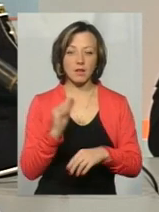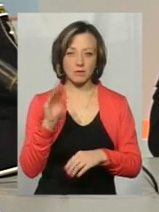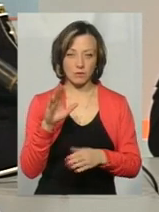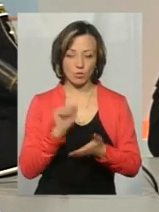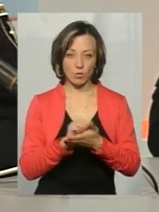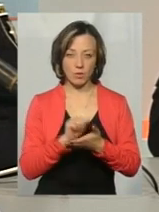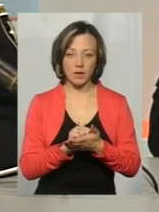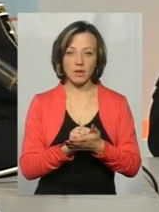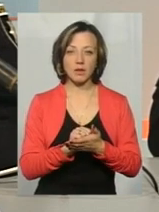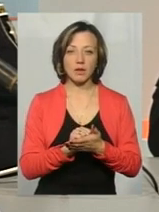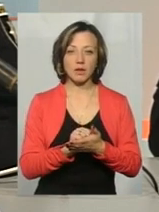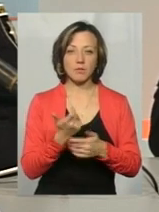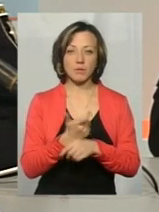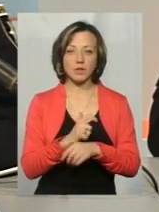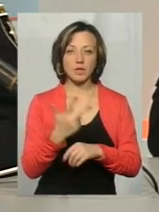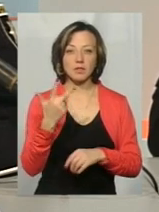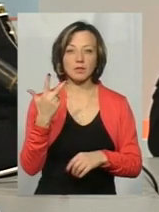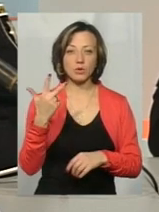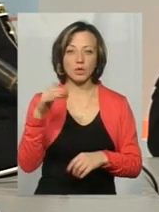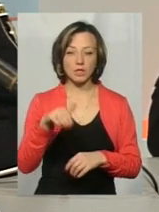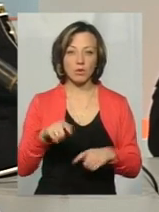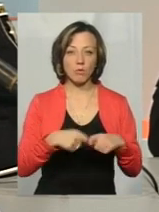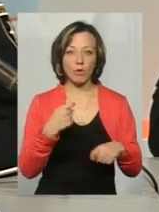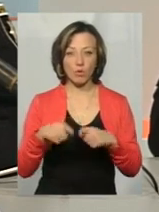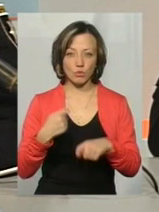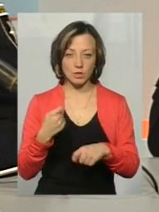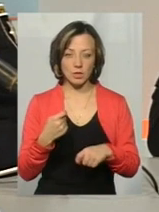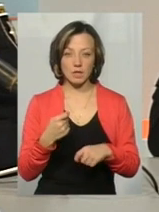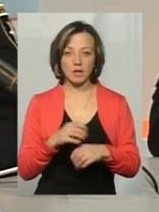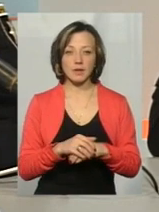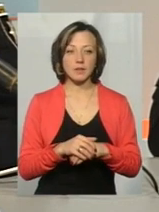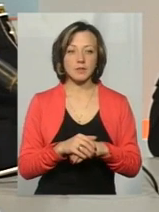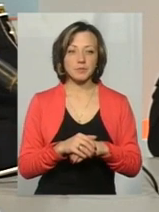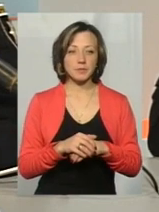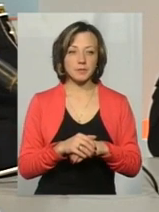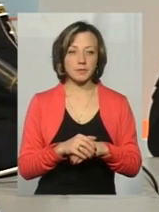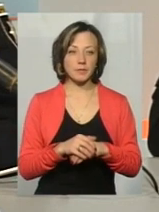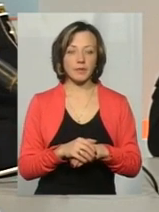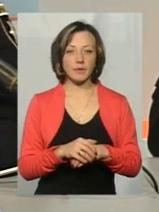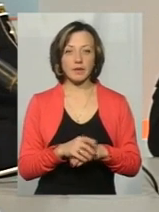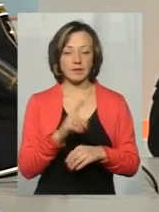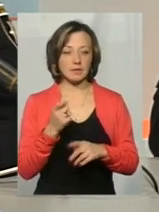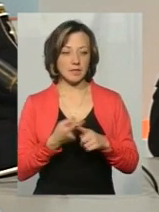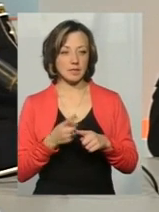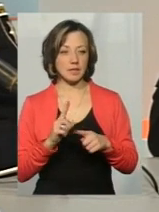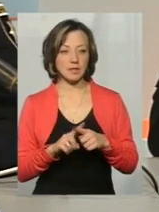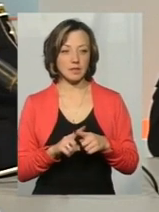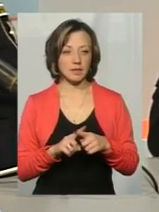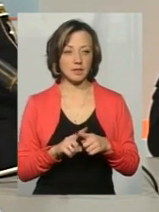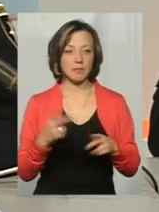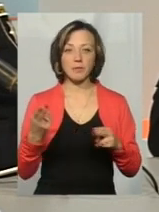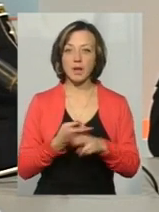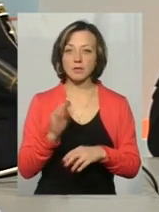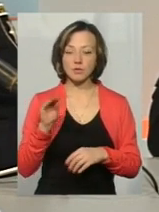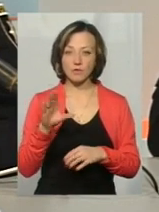документів, то майже складено біля трьох тисяч порушень. Тобто, адміністративних постанов винесено за це порушення. Тобто, це і без посвідчення